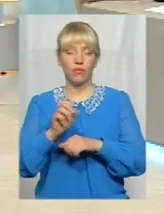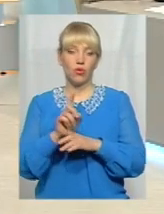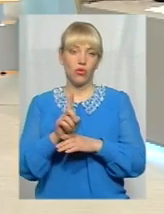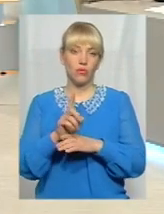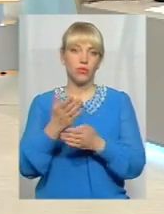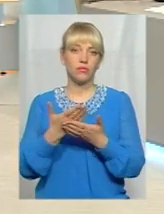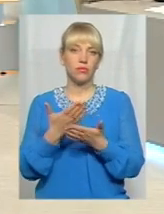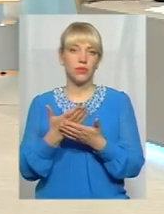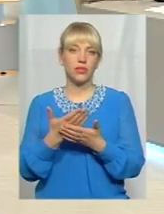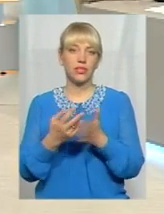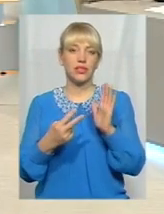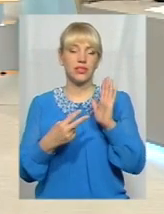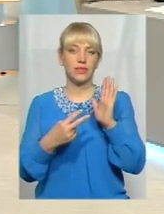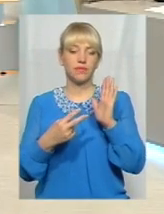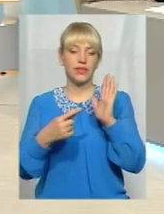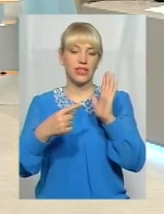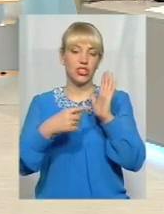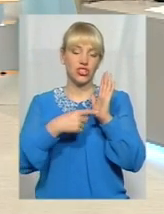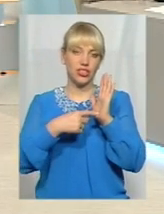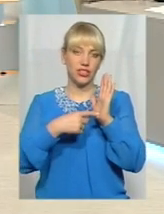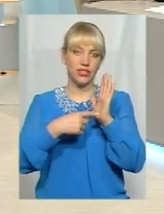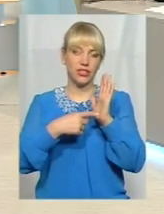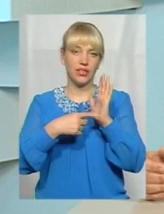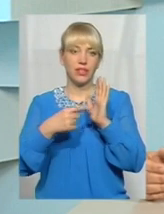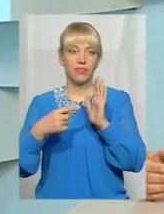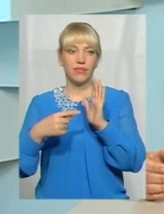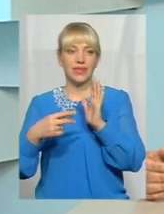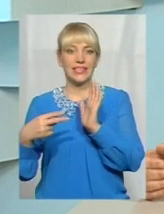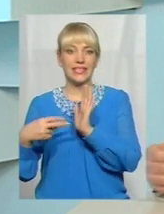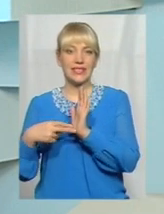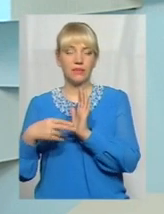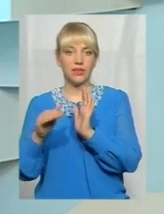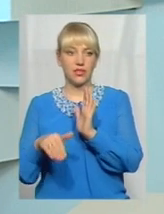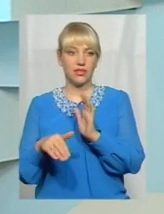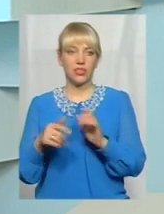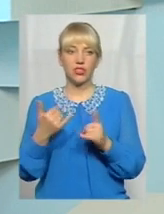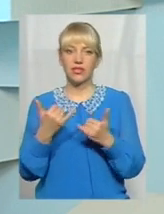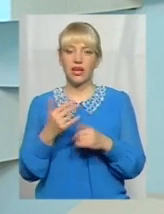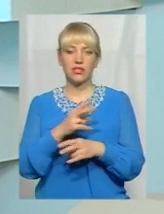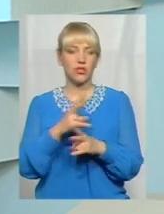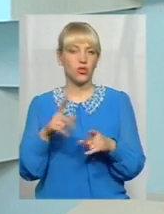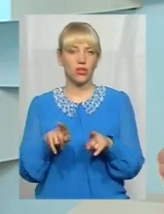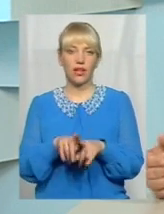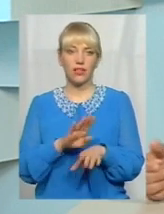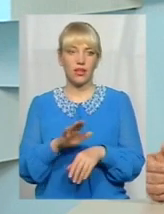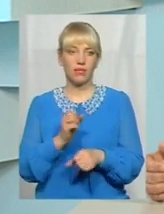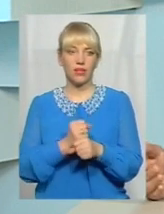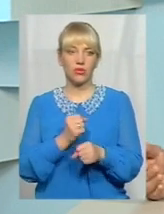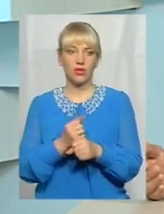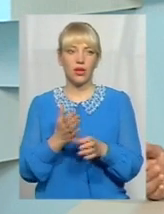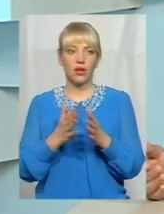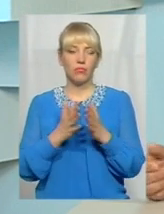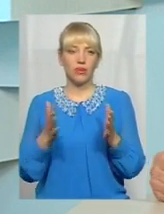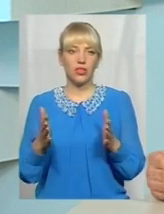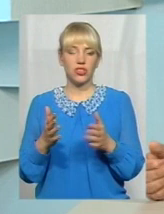десь приблизно 6,5-7 тисяч. Але зараз так ніхто не працює, тому що зараз більшість водій працює в